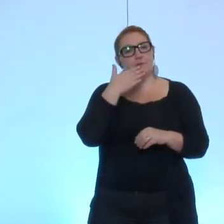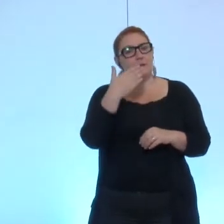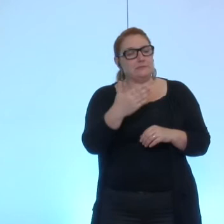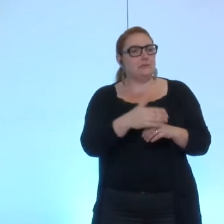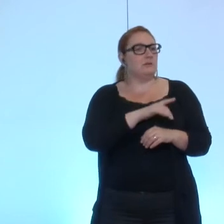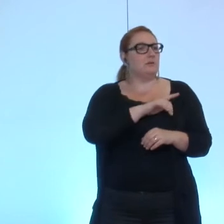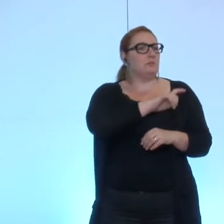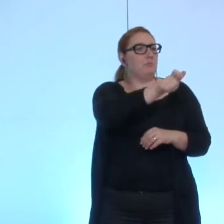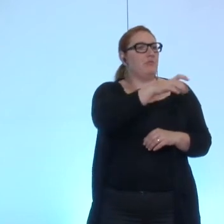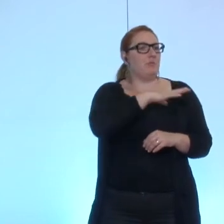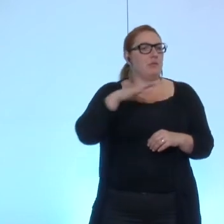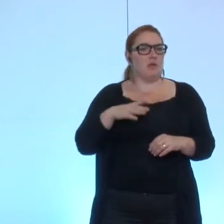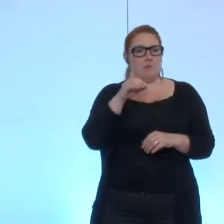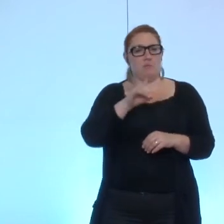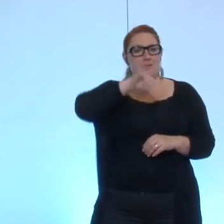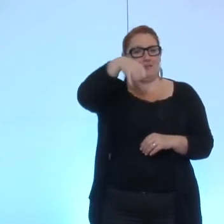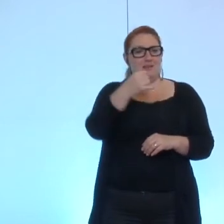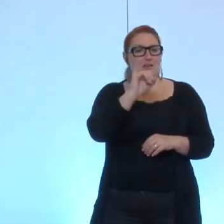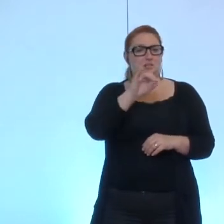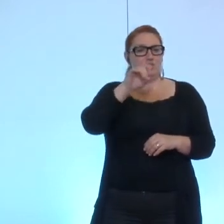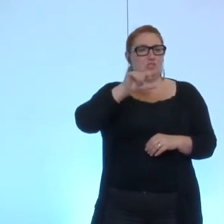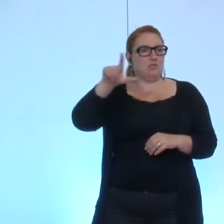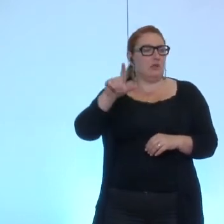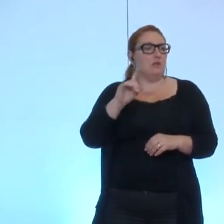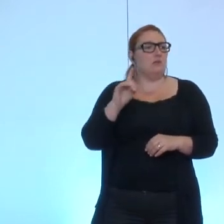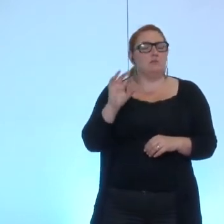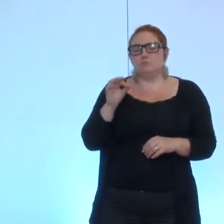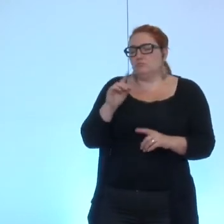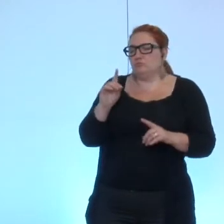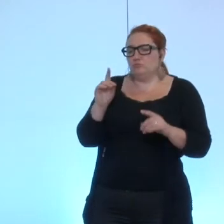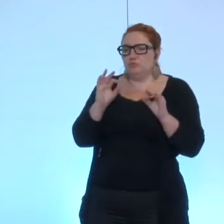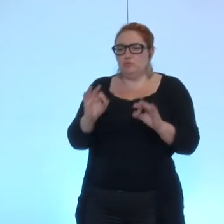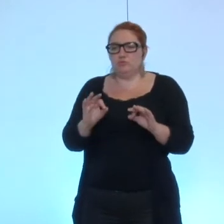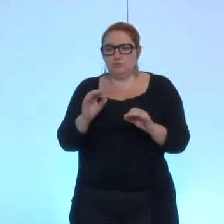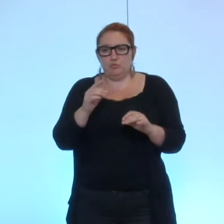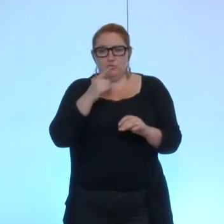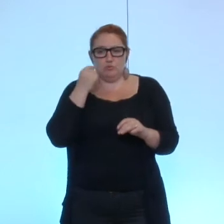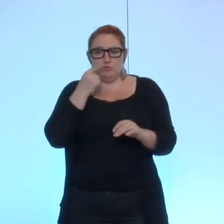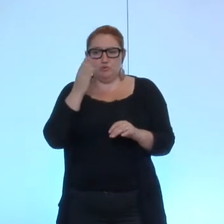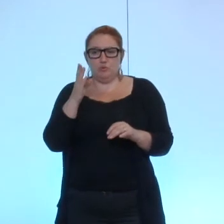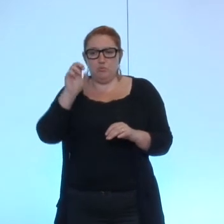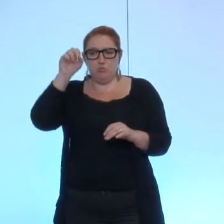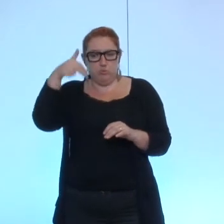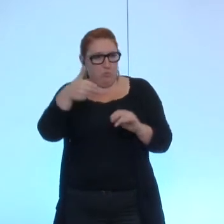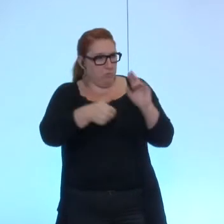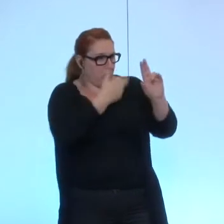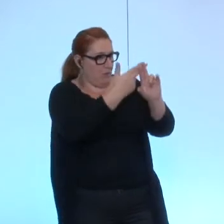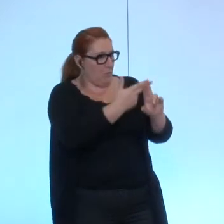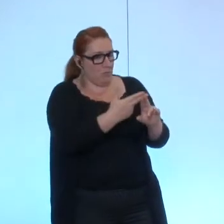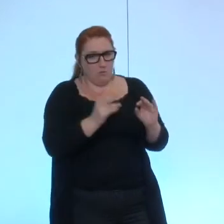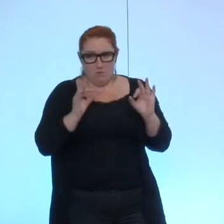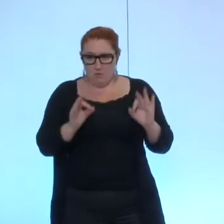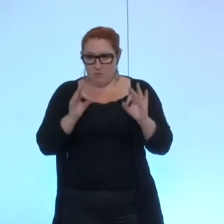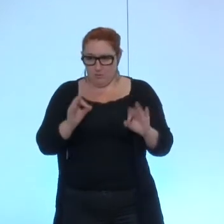madame Gidel et juste pour répondre à monsieur Bron en lui disant qu'en effet il a raison